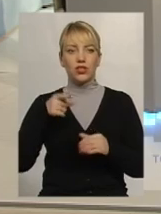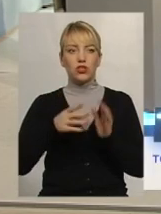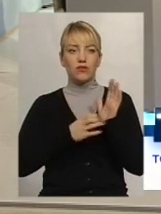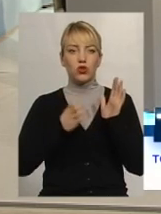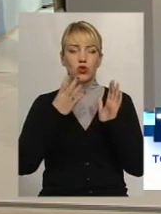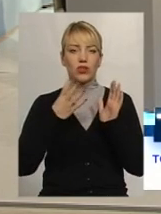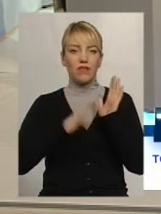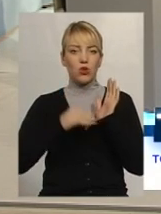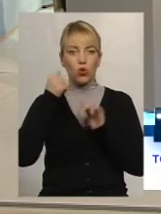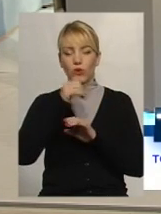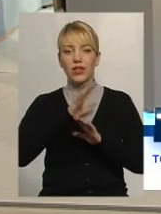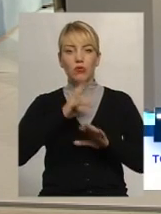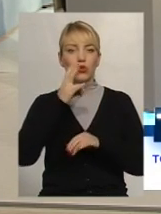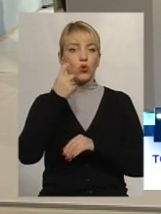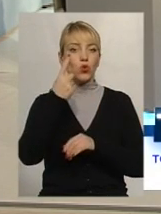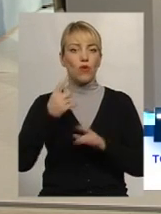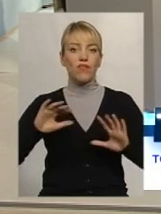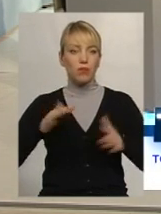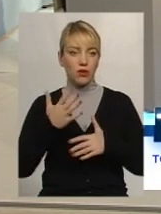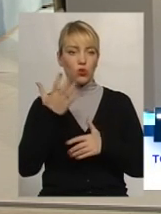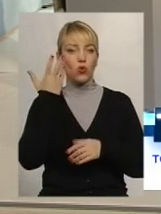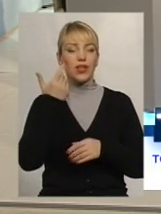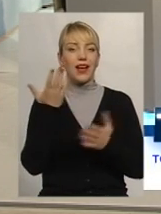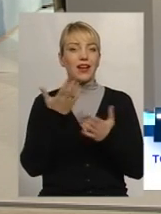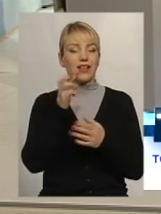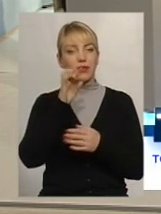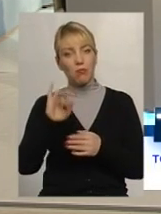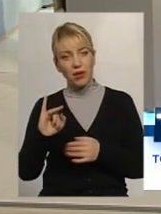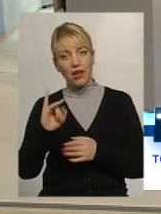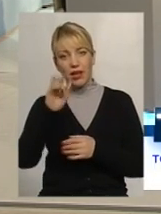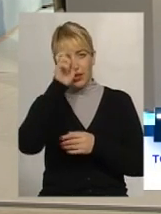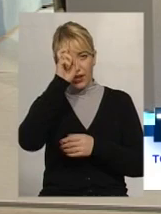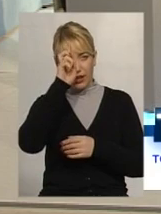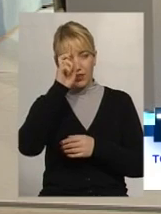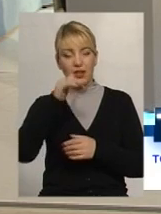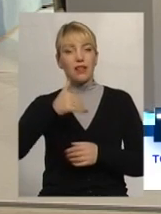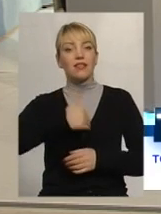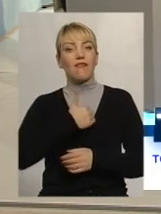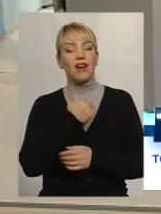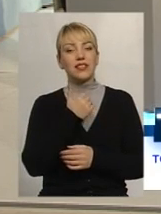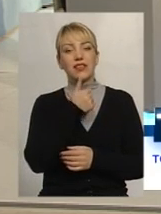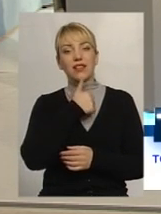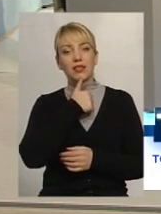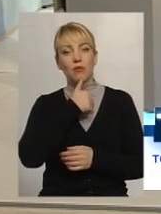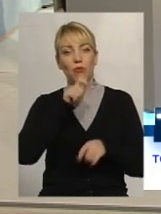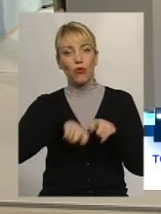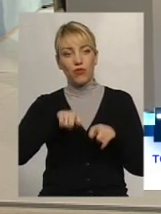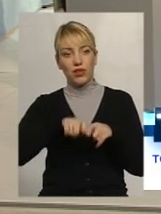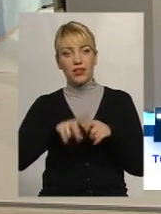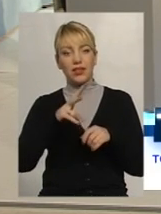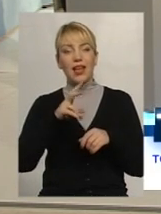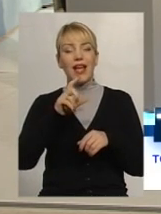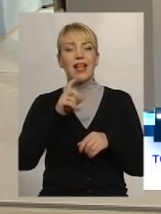року не було жодного випадку, коли якась би країна наважилась перевірити НАТО на міцність.